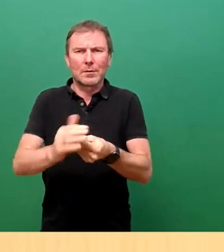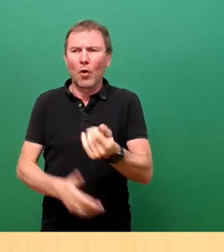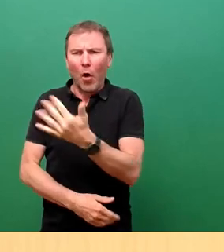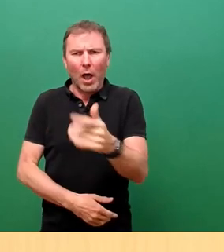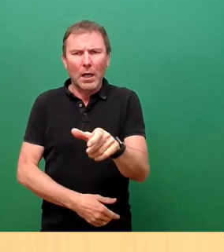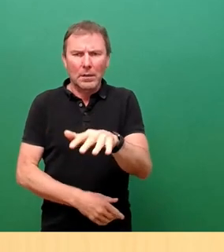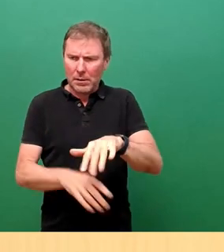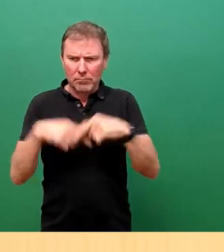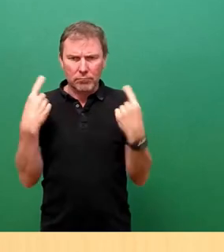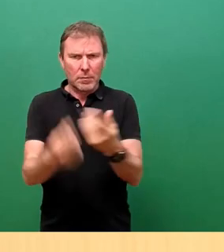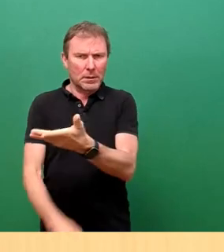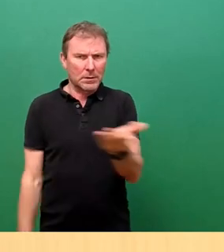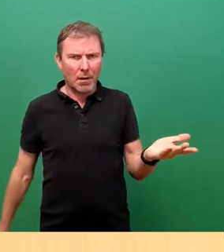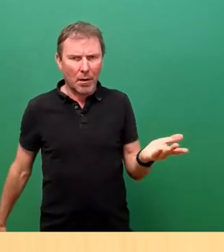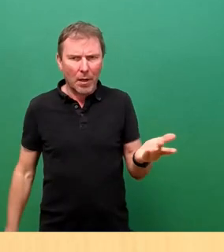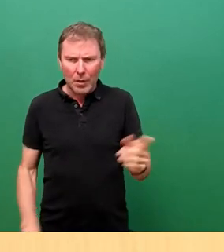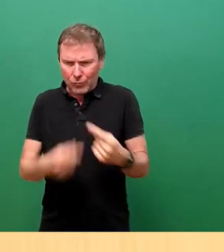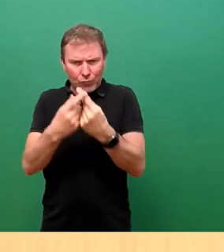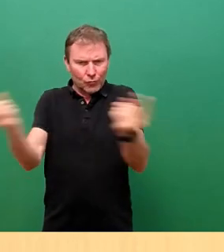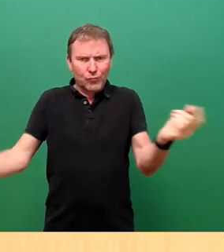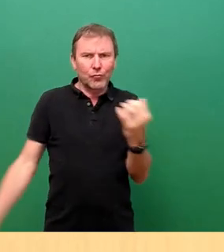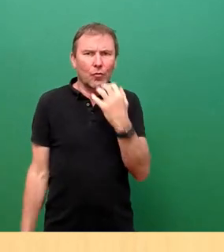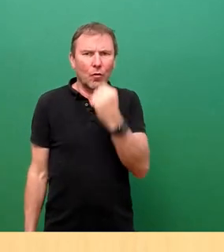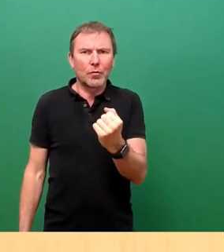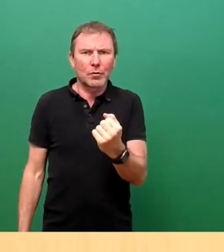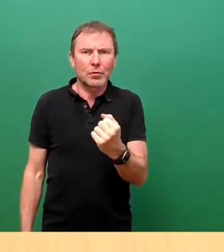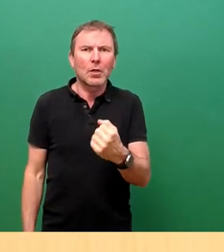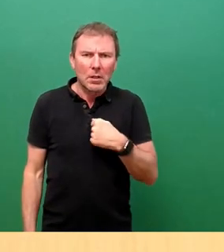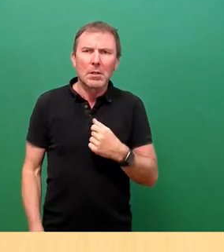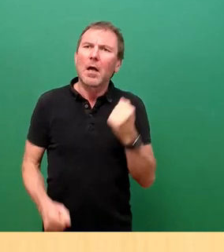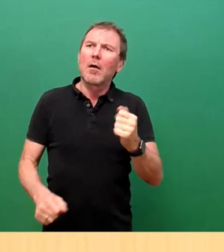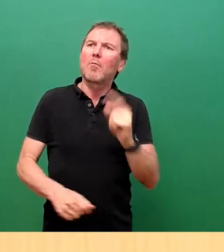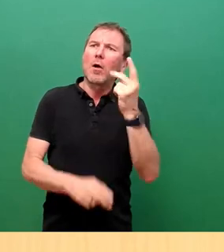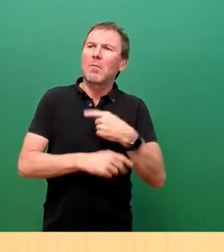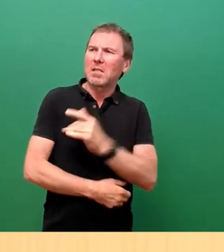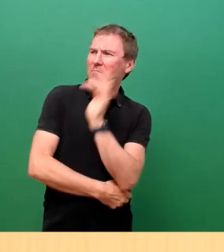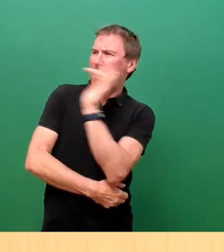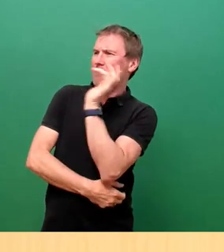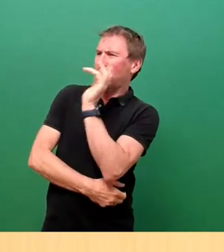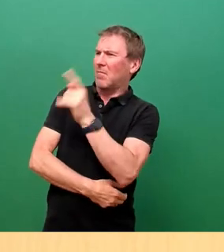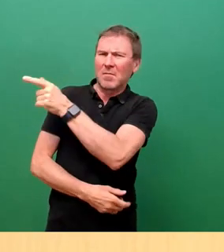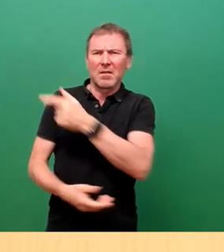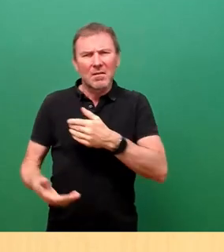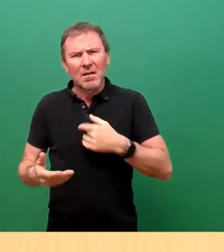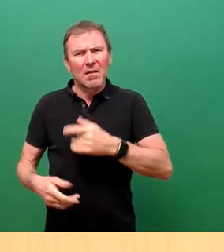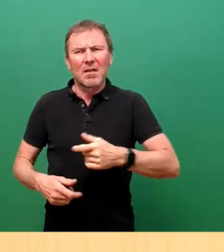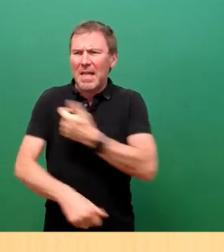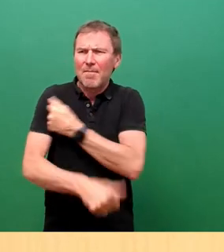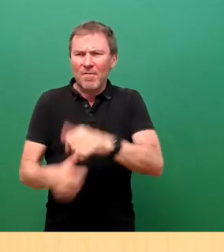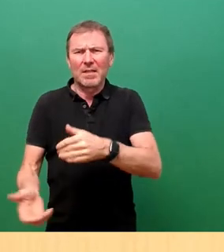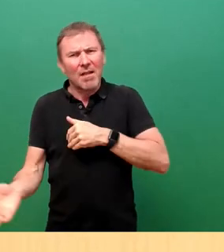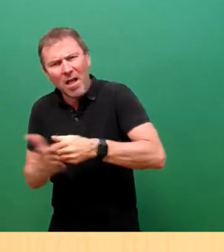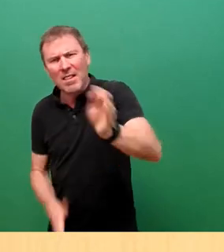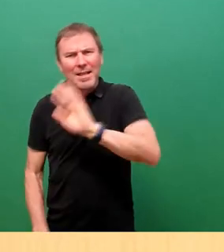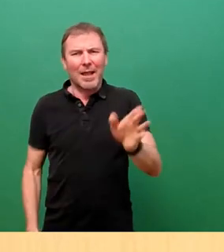eher sozusagen hier meine eigene Seite, wünscht sich, dass ich jetzt scharf den Oberbürgermeister angreife und sage, ja, distanzieren Sie sich doch endlich von der Impfpflicht. Aber das geht